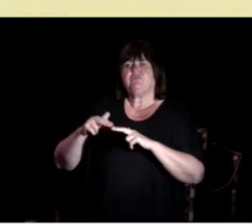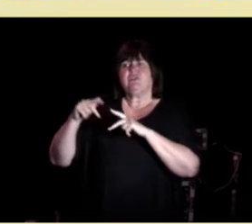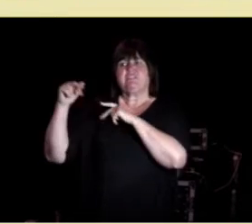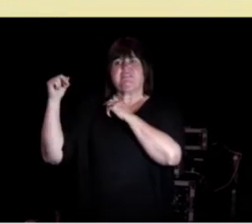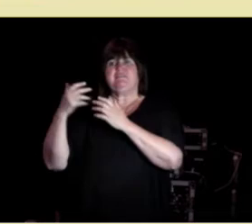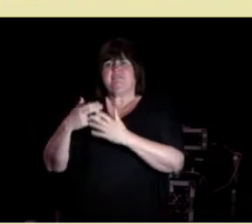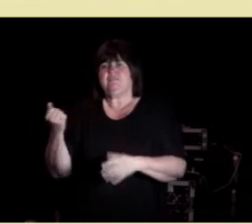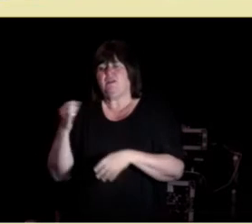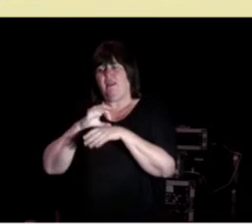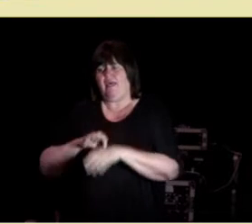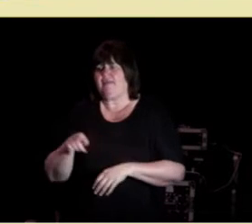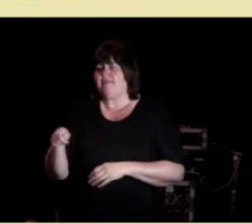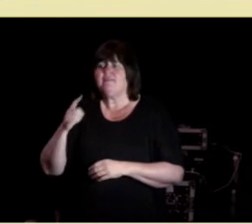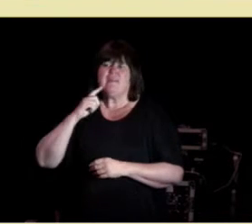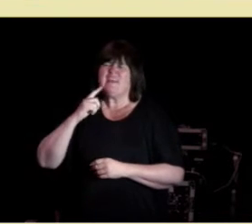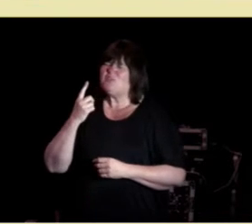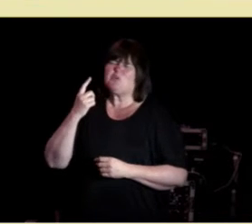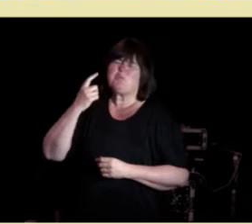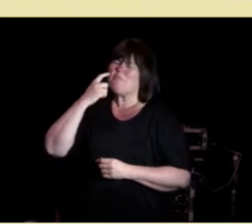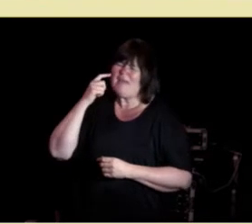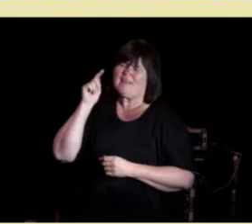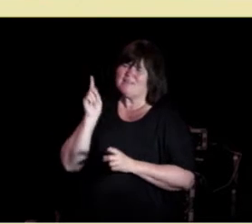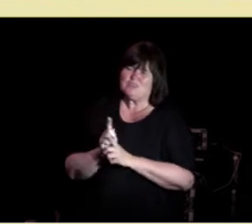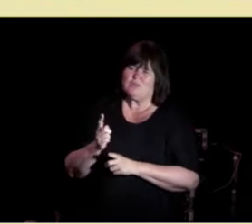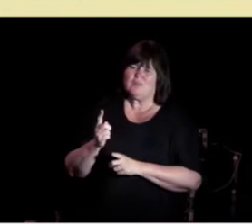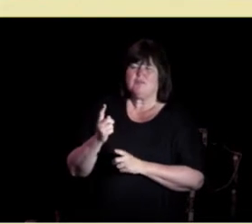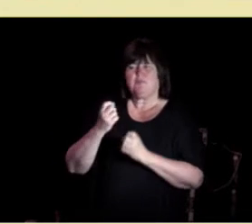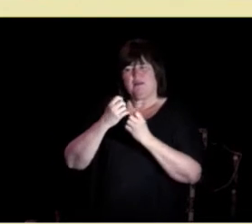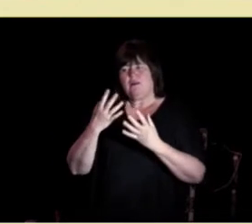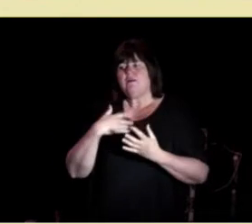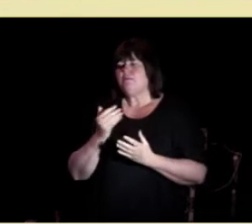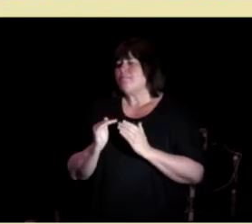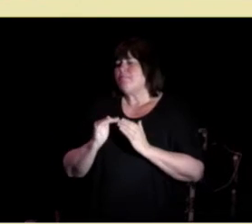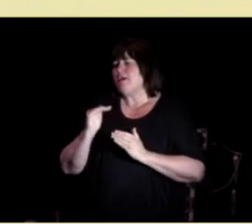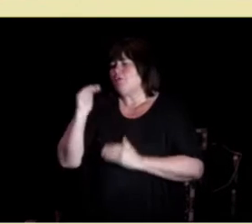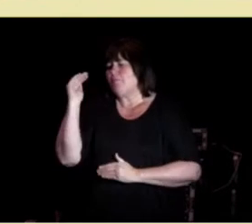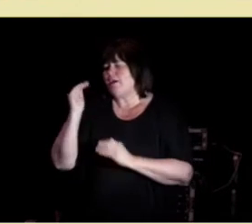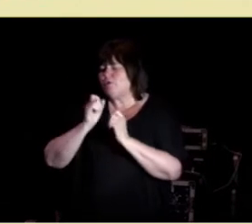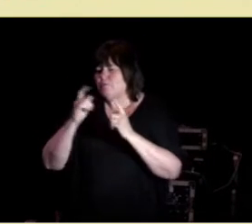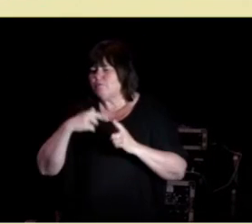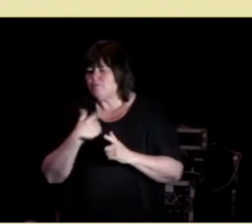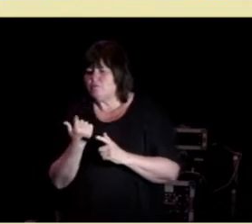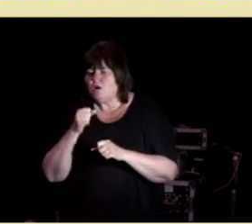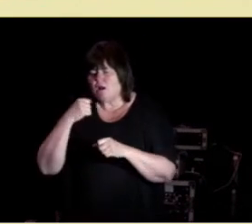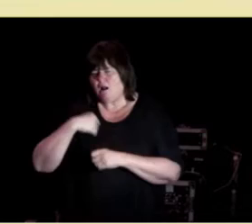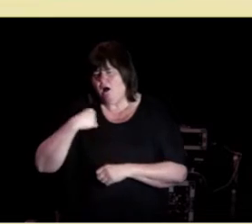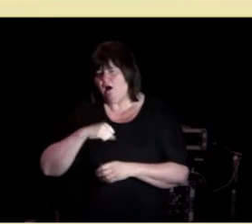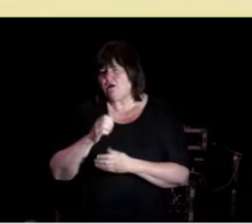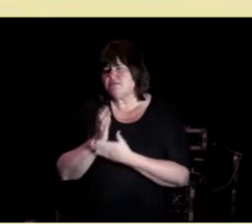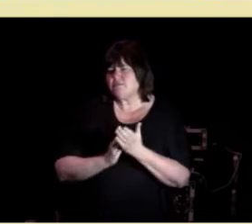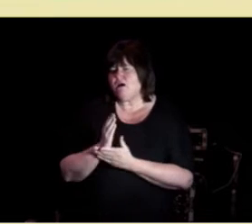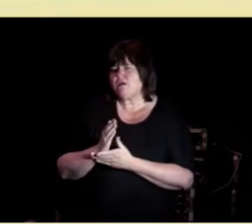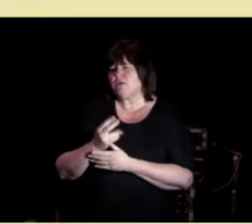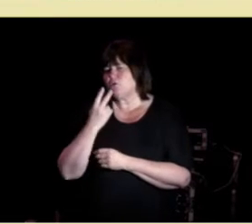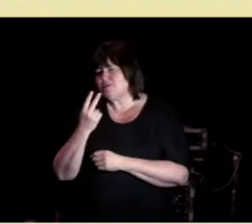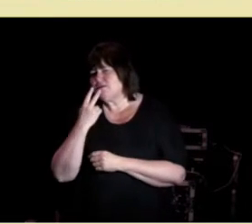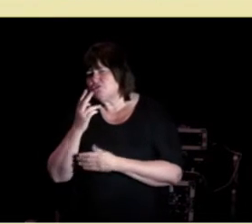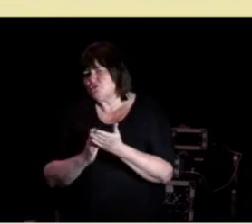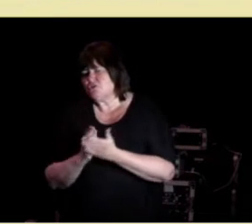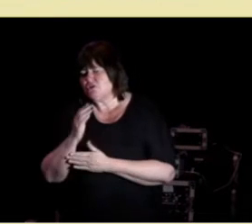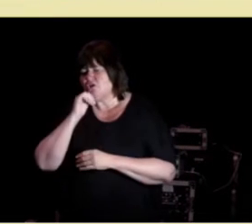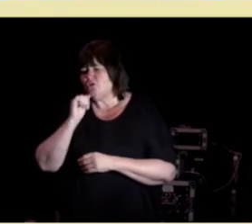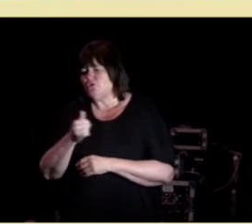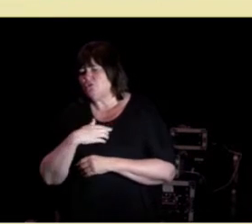ment sånn men det er jo klart at stadig mer oppmerksomhet om klagesaker og tilsynssaker er nødt til å virke inn på helsetjenestens